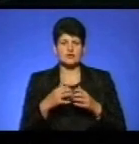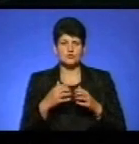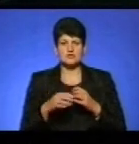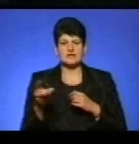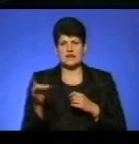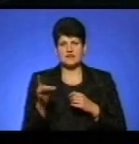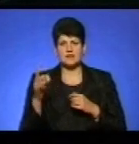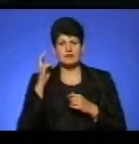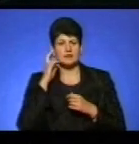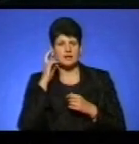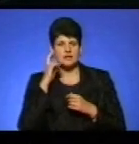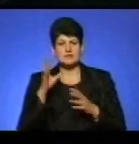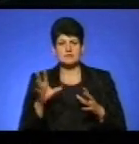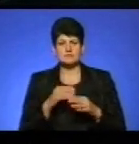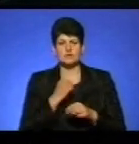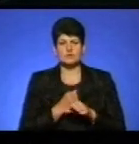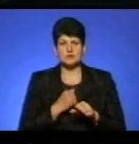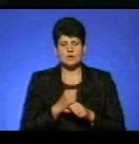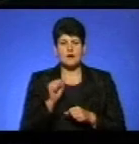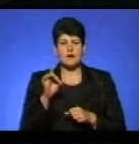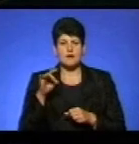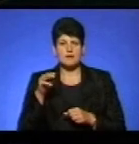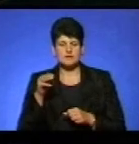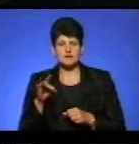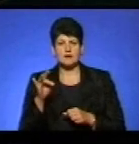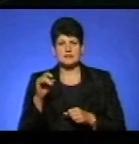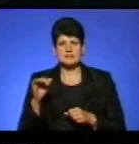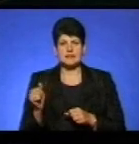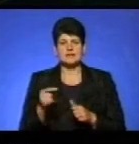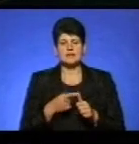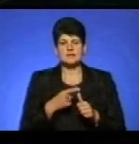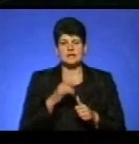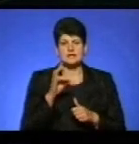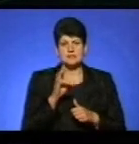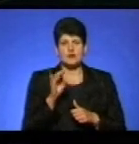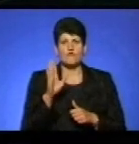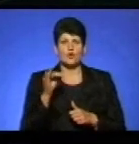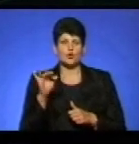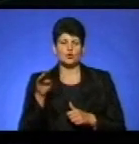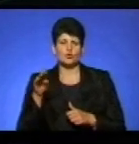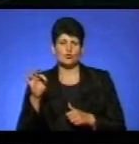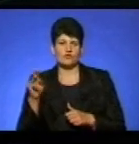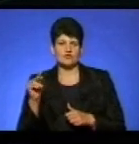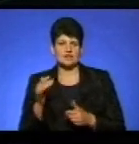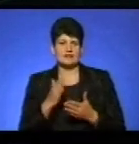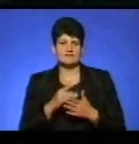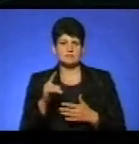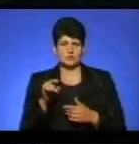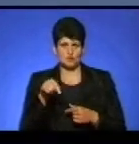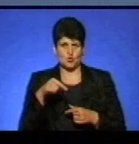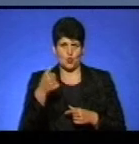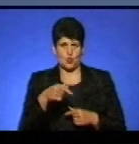Рівненщині та Києві. Співпрацює з арт-резиденцією імені Назарія Войтовича, яка діє у Збаражі з липня цього року.